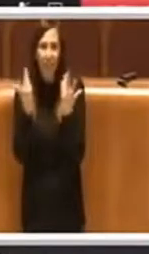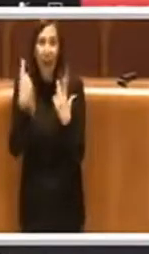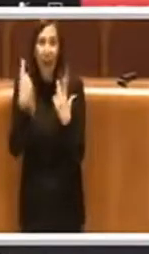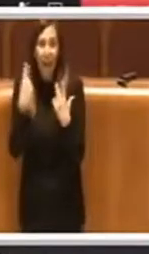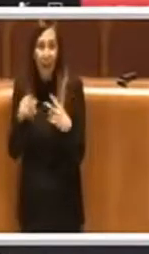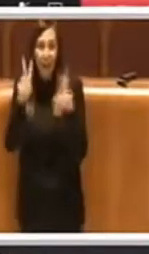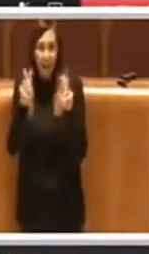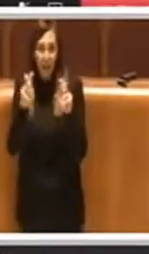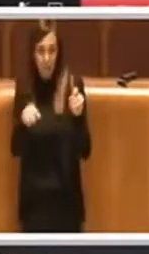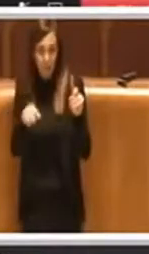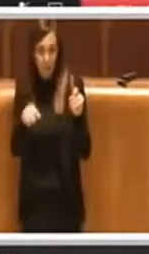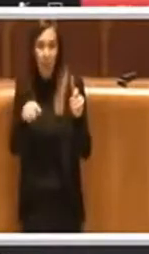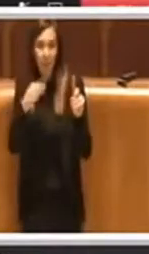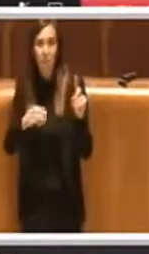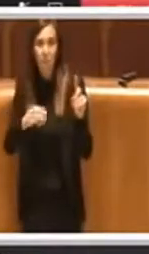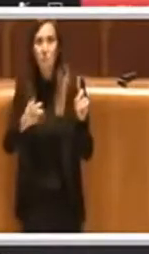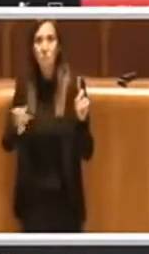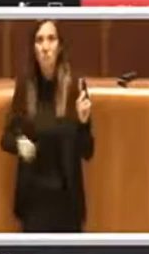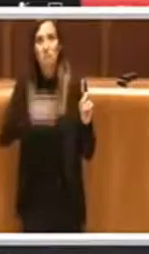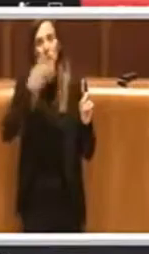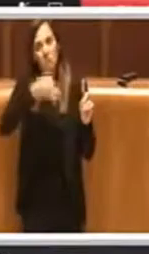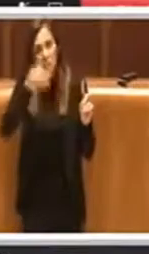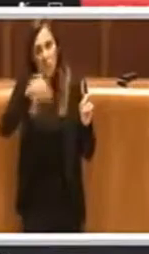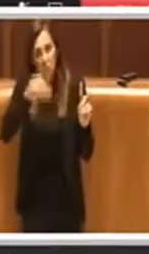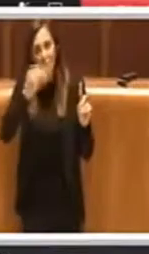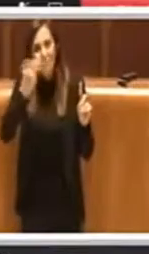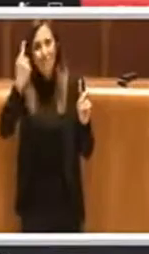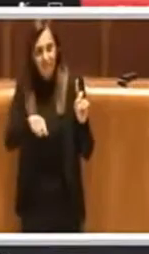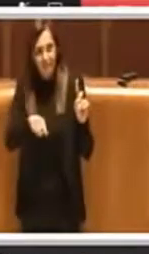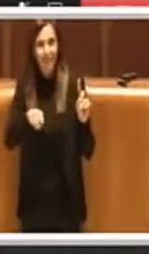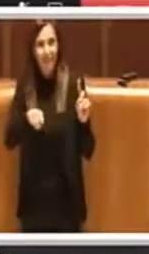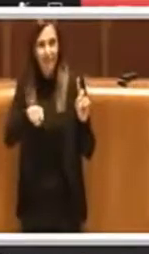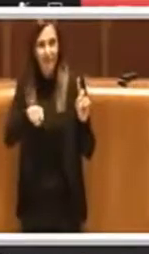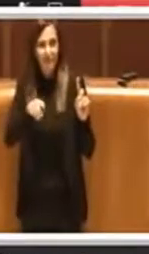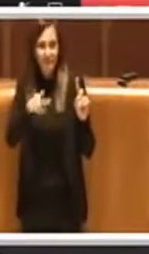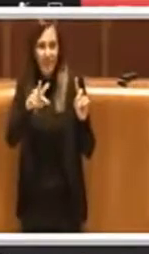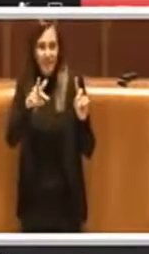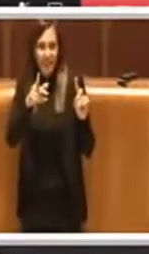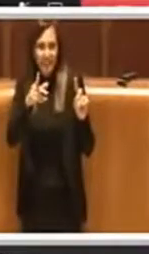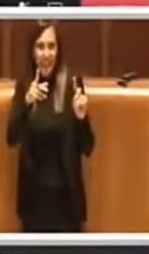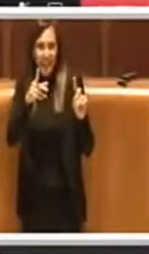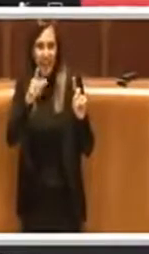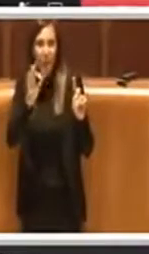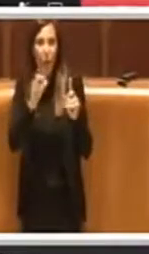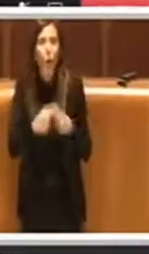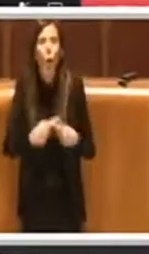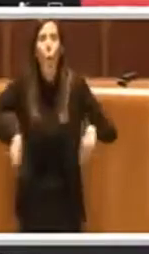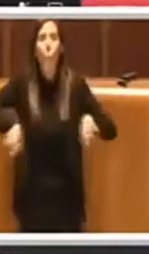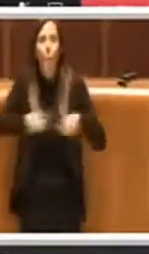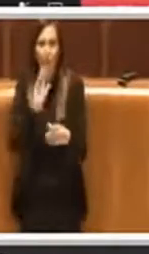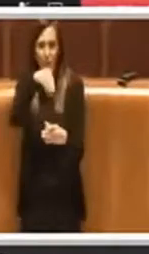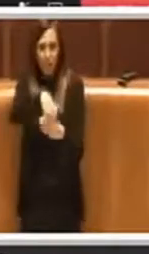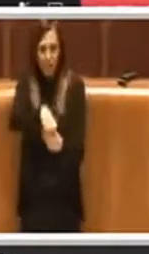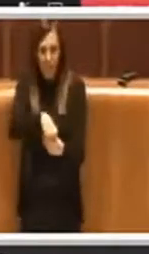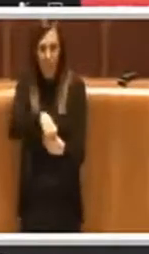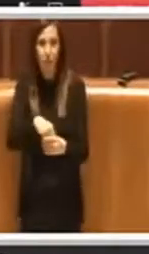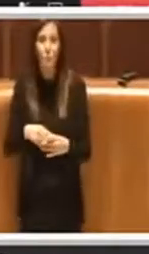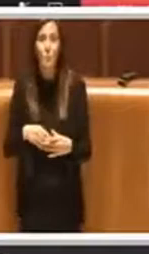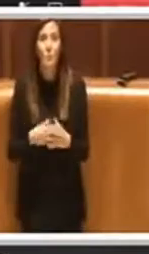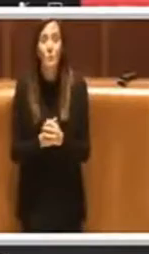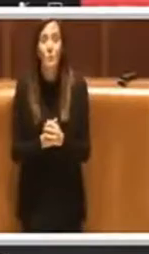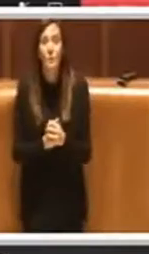essere esplicitate nell'organo che è normale nel quale vengono esplicitate che è la commissione. Allora noi non è che